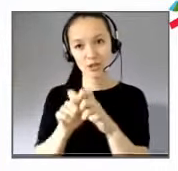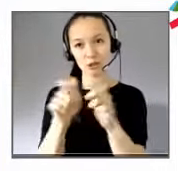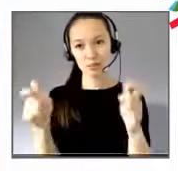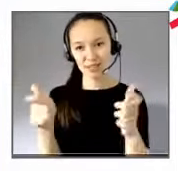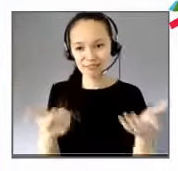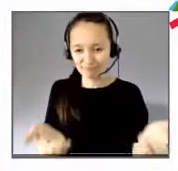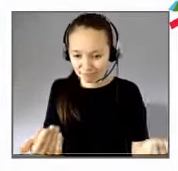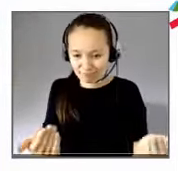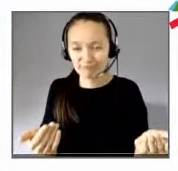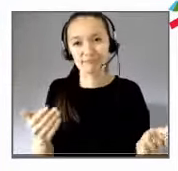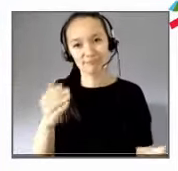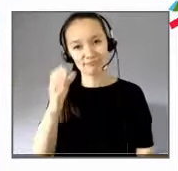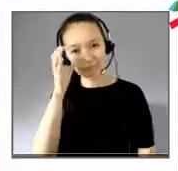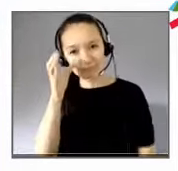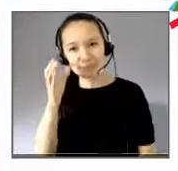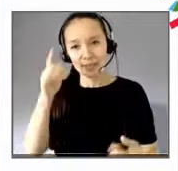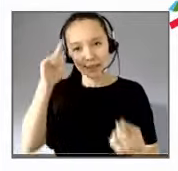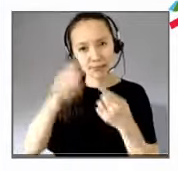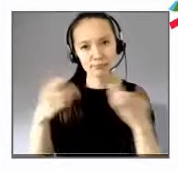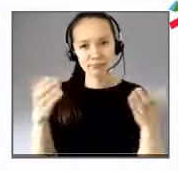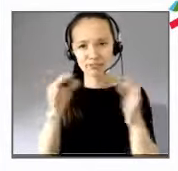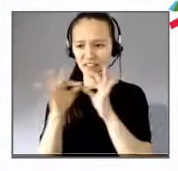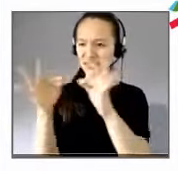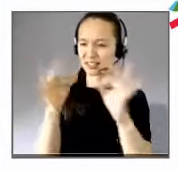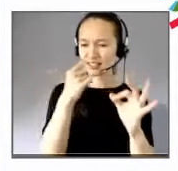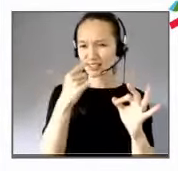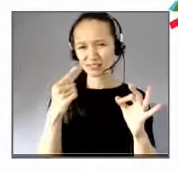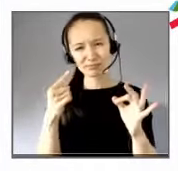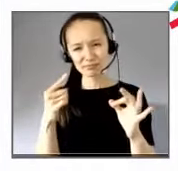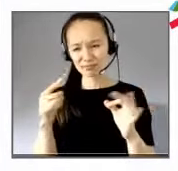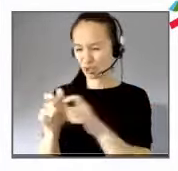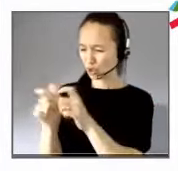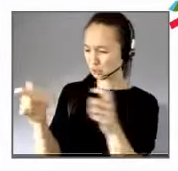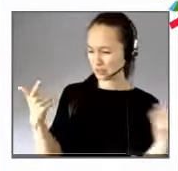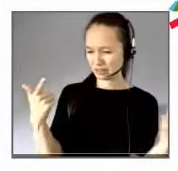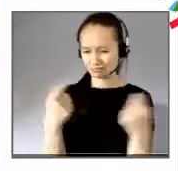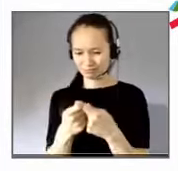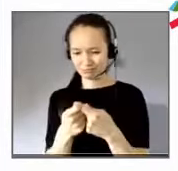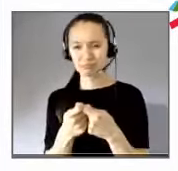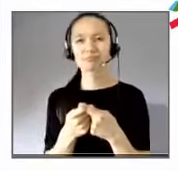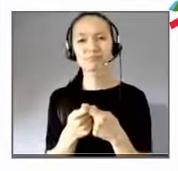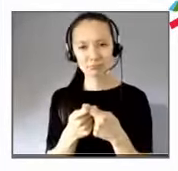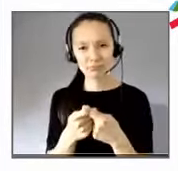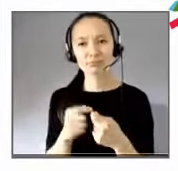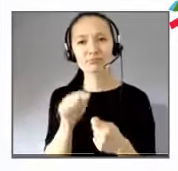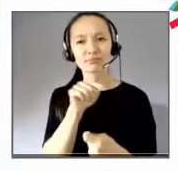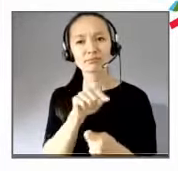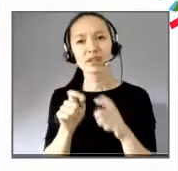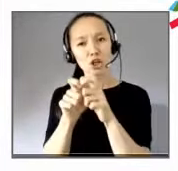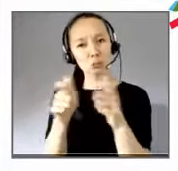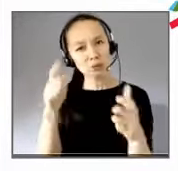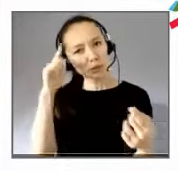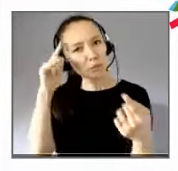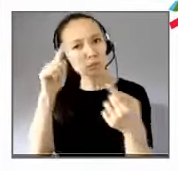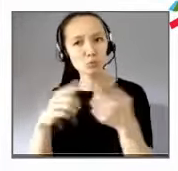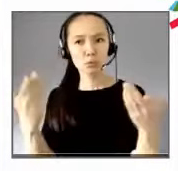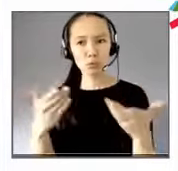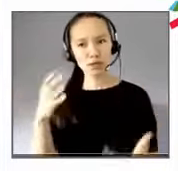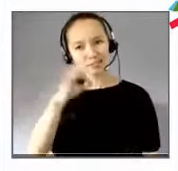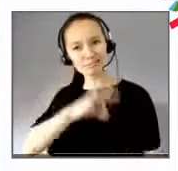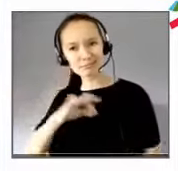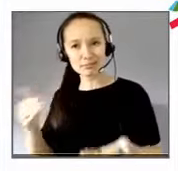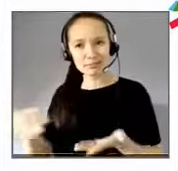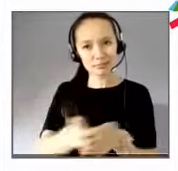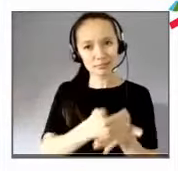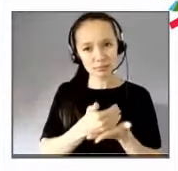la fraternité, est-ce que c'est bien l'affaire de l'entreprise ? L'entreprise,'est une organisation pensée pour gagner de l'argent. Il y a certes du